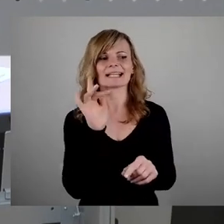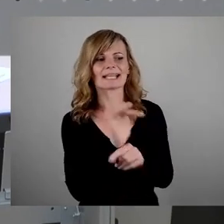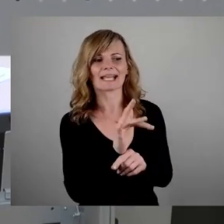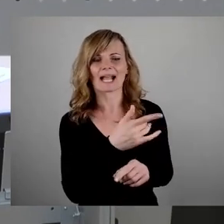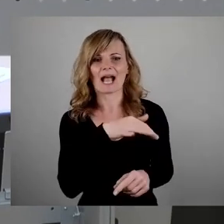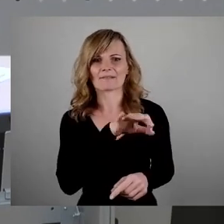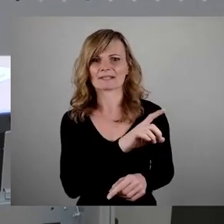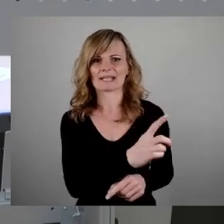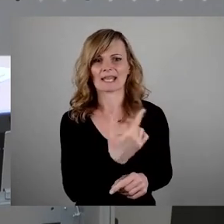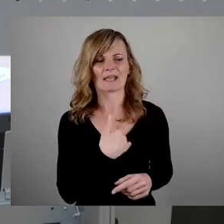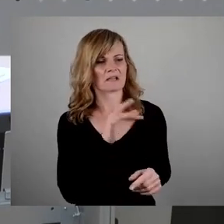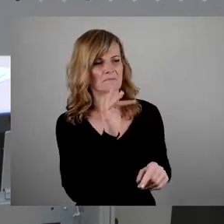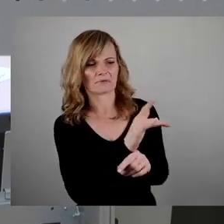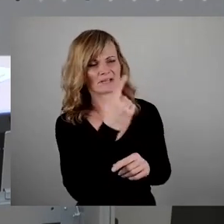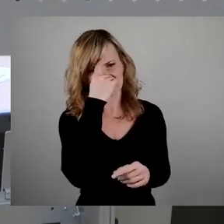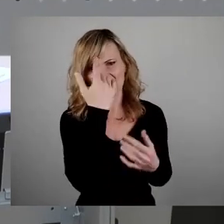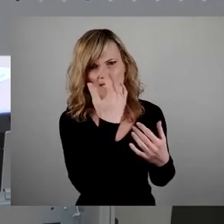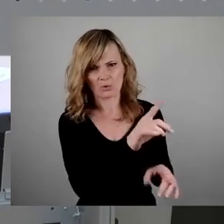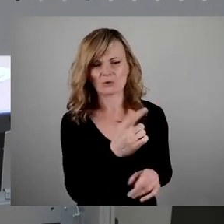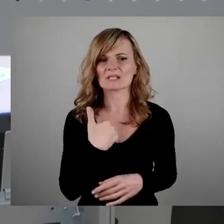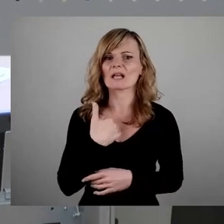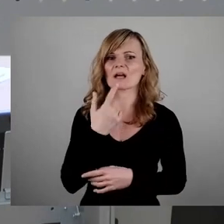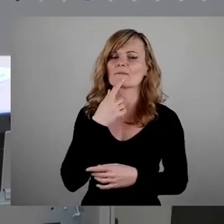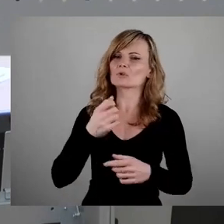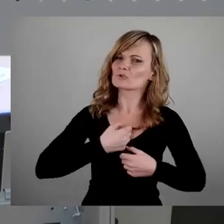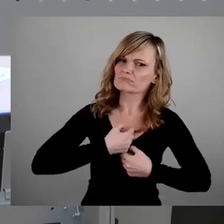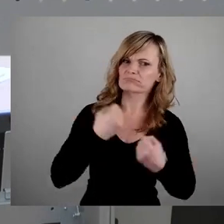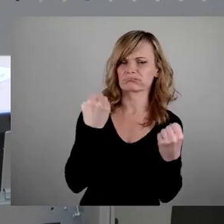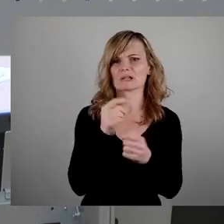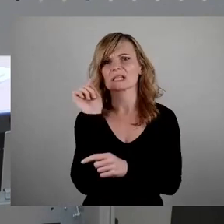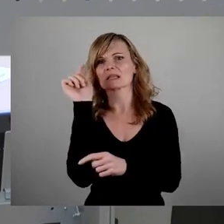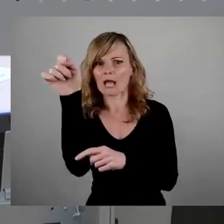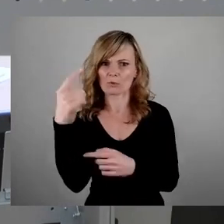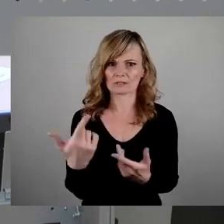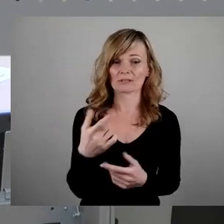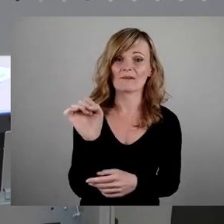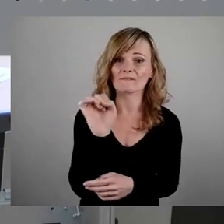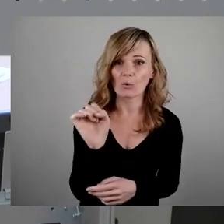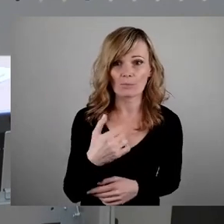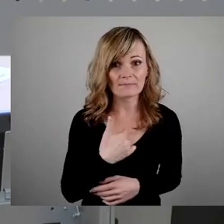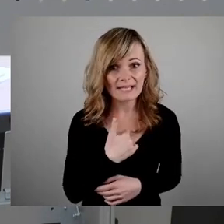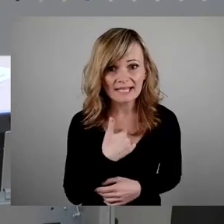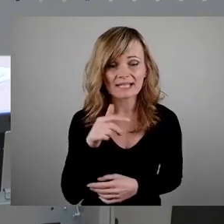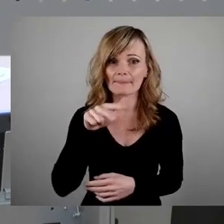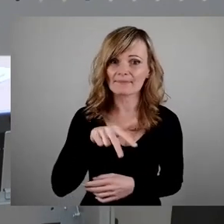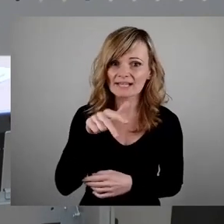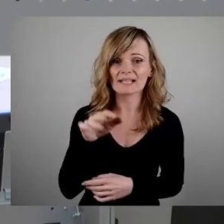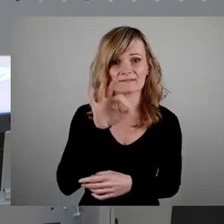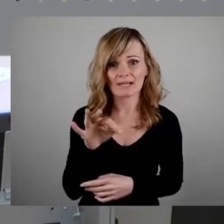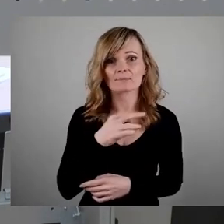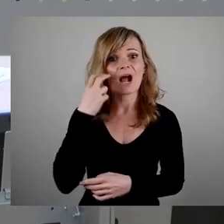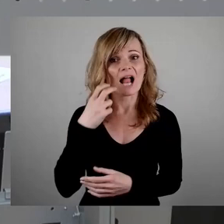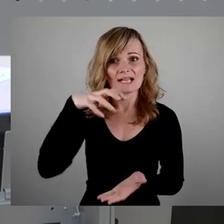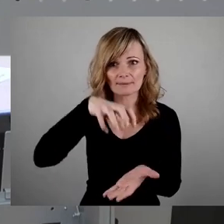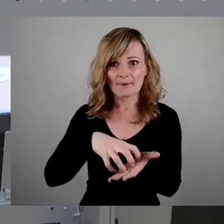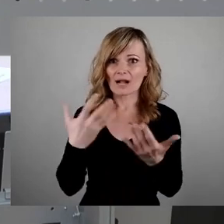weil es ist sinnlos. Ich möchte meine Empörung nach draußen tragen. Ich möchte nämlich sagen, warum ich am 13. Februar auf dem Altmarkt war und dort